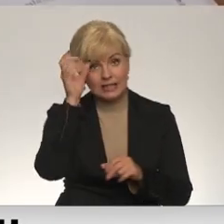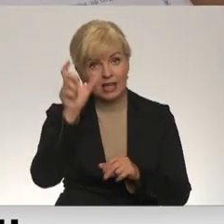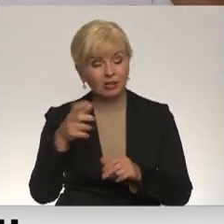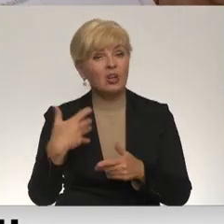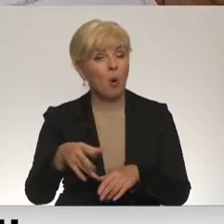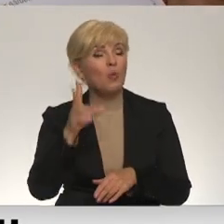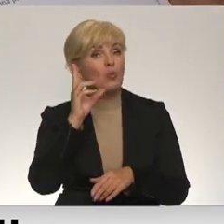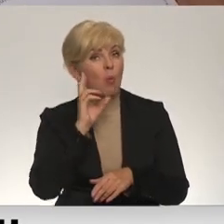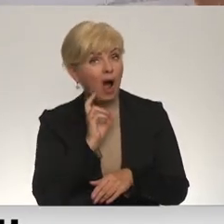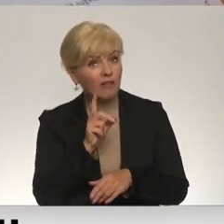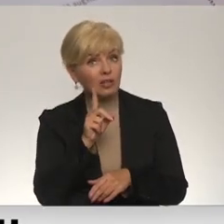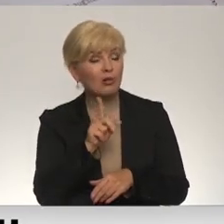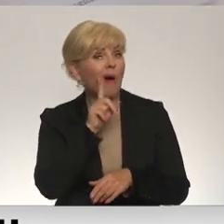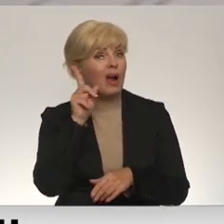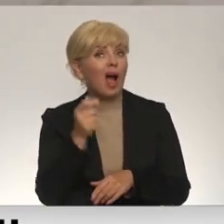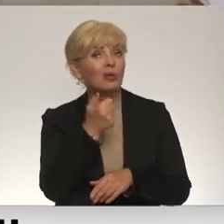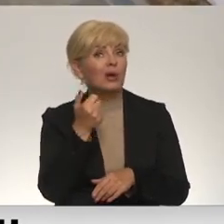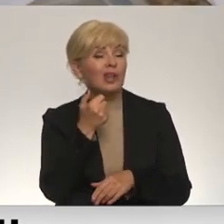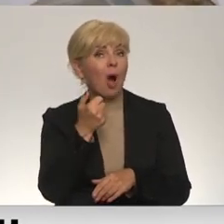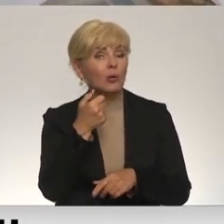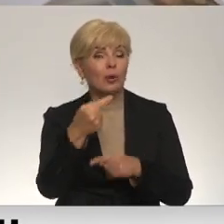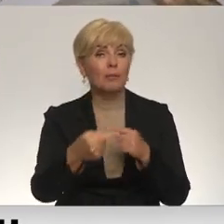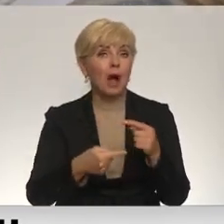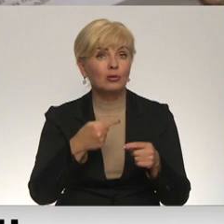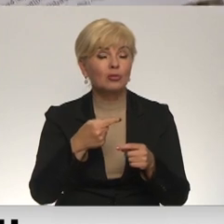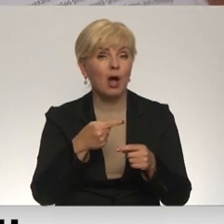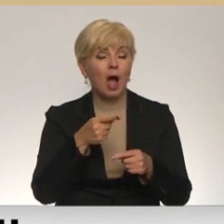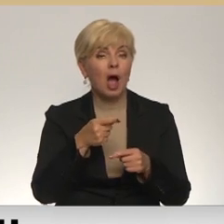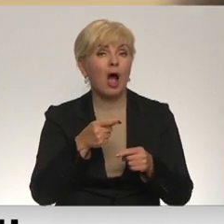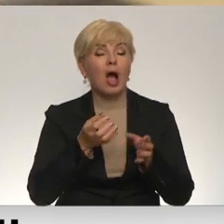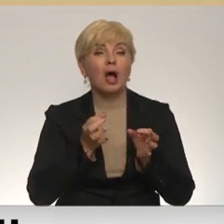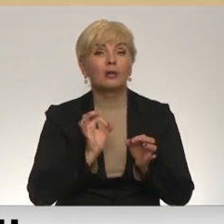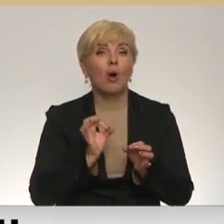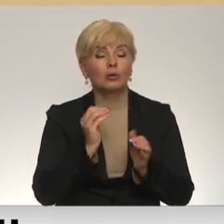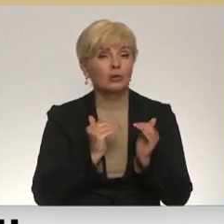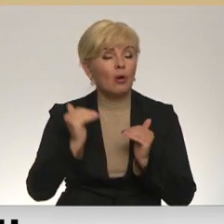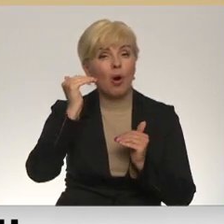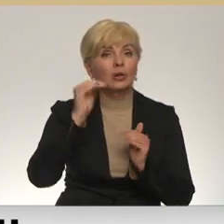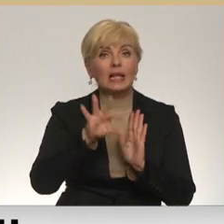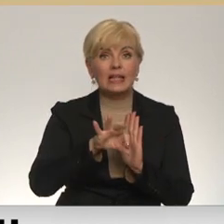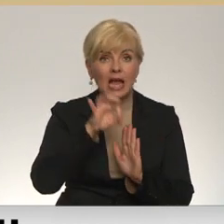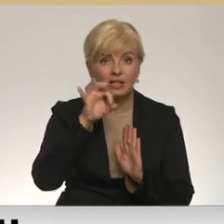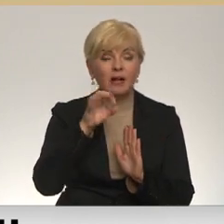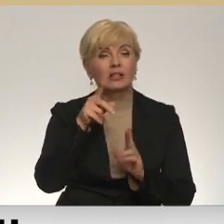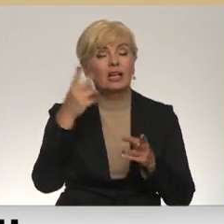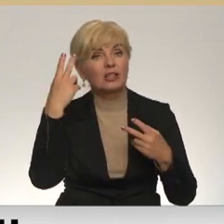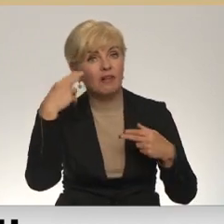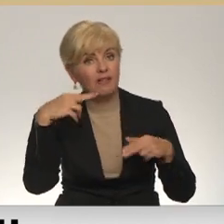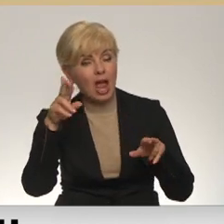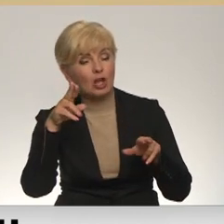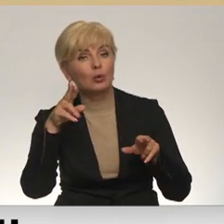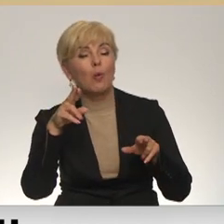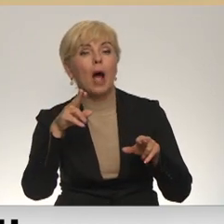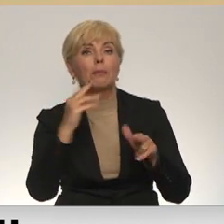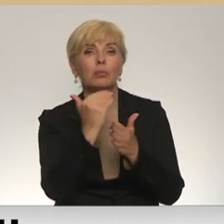novecos, tikmēr gados jaunā paaudze akadēmisko karjeru neizvēlēsies. Tāpēc top modernāks doktorantūras modelis,